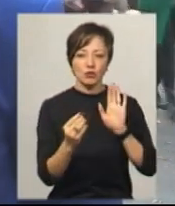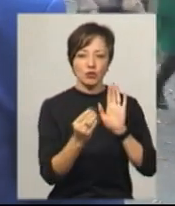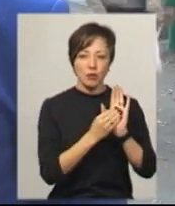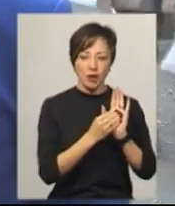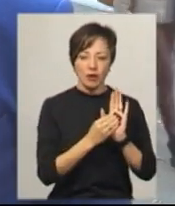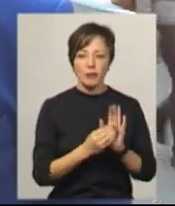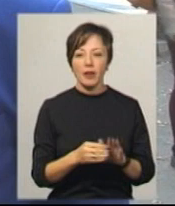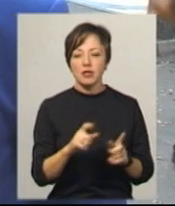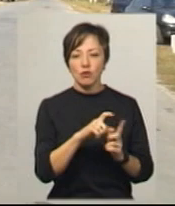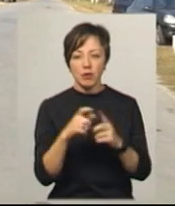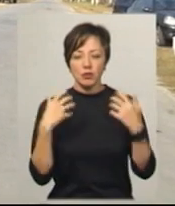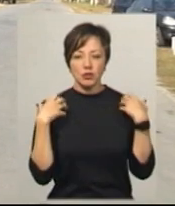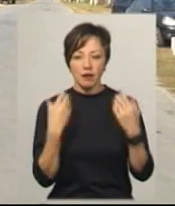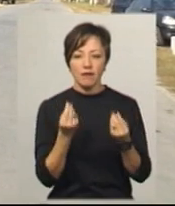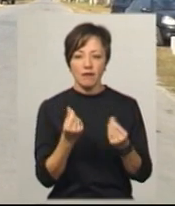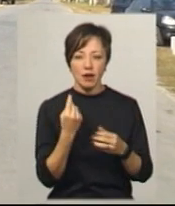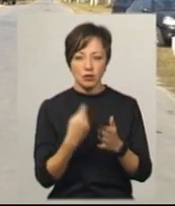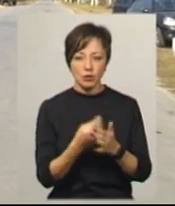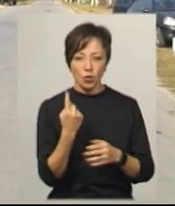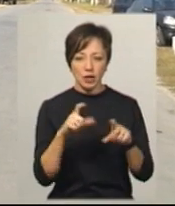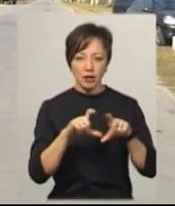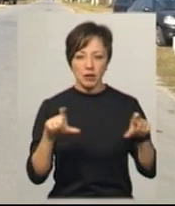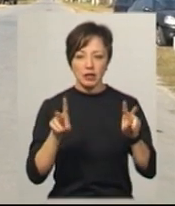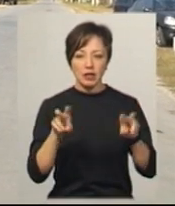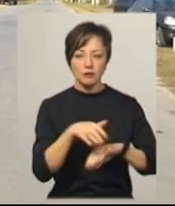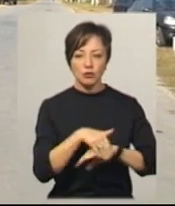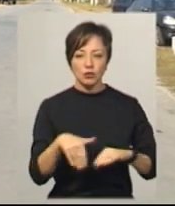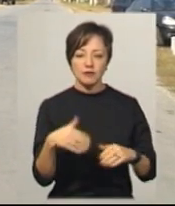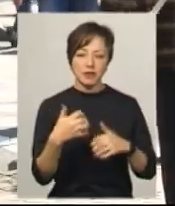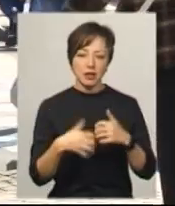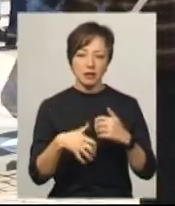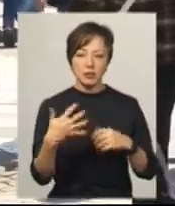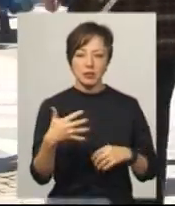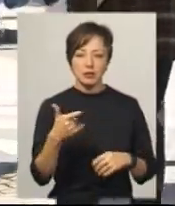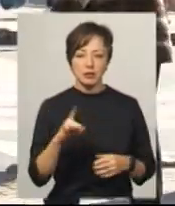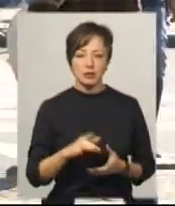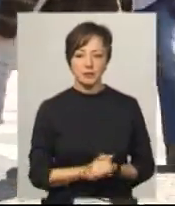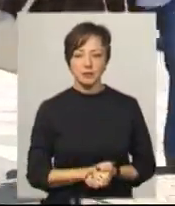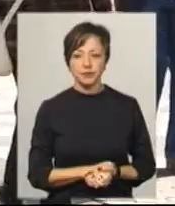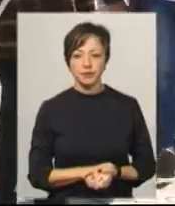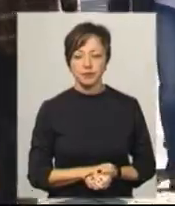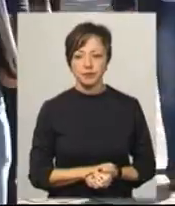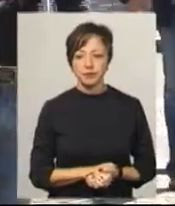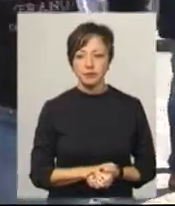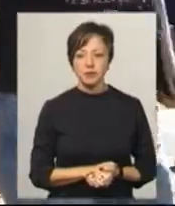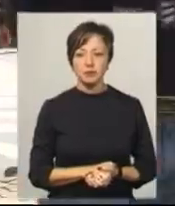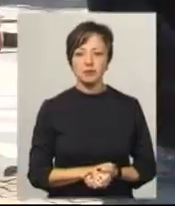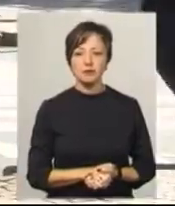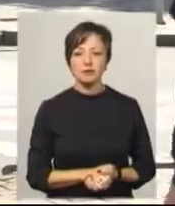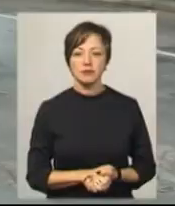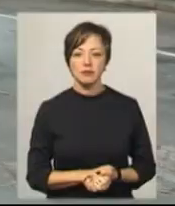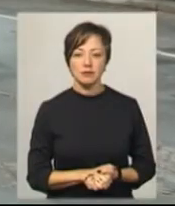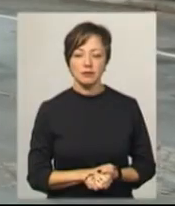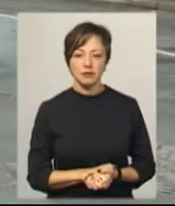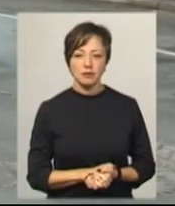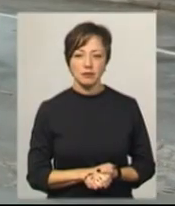За словами Василя Новачка, вартість однієї таблички з назвою вулиці коштує в середньому 50 гривень. Леся Бороваць, Іван Мовчан, Дем'ян Цегольник,